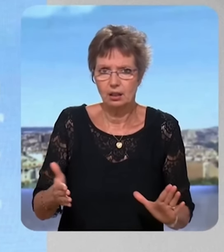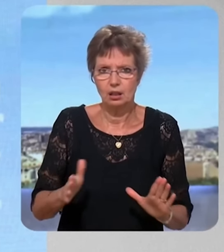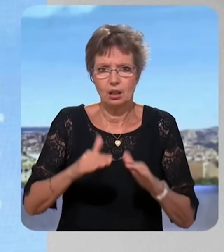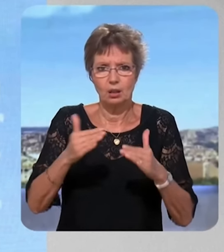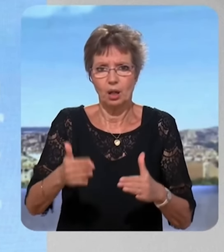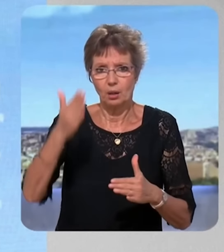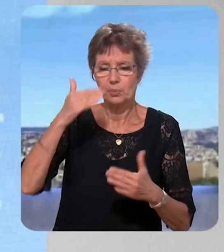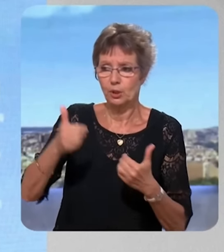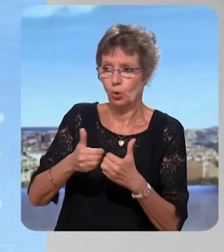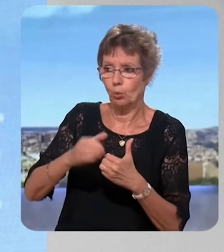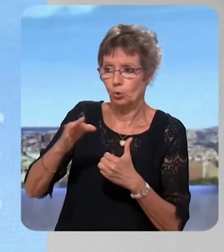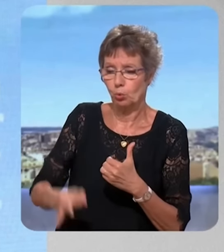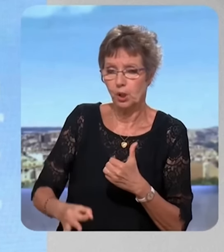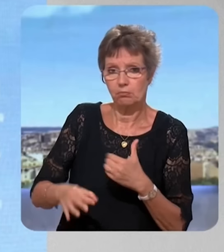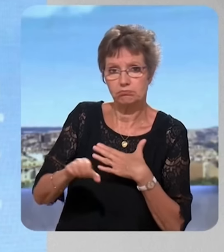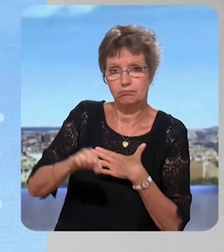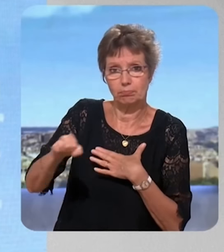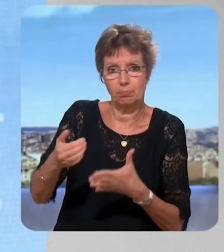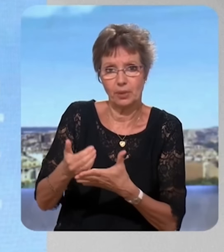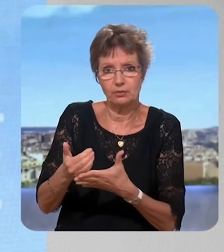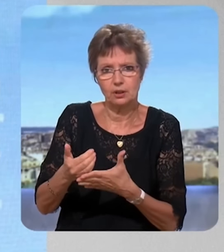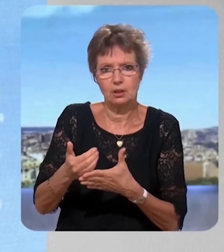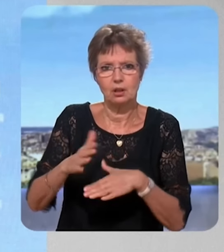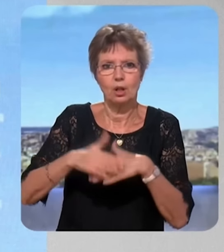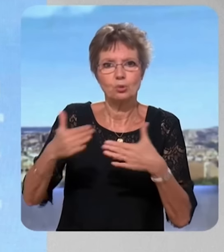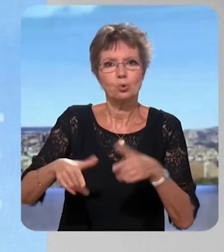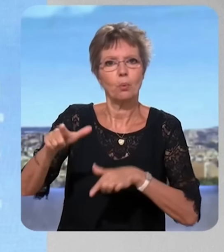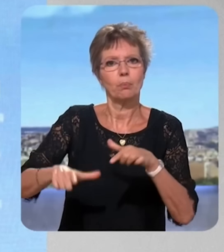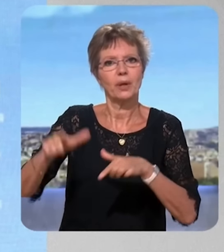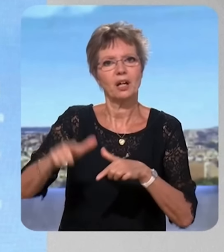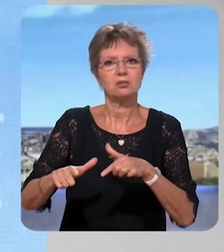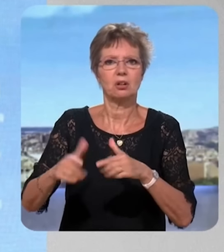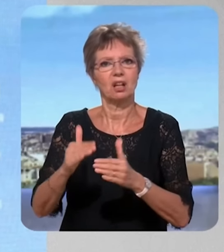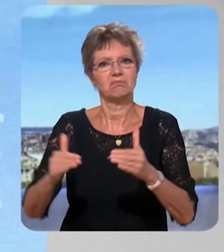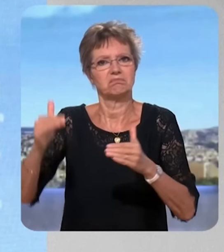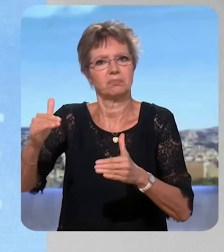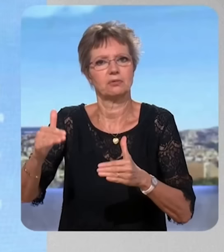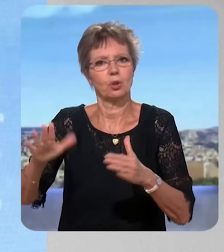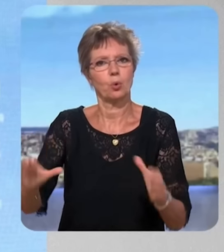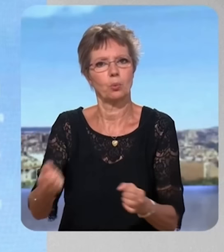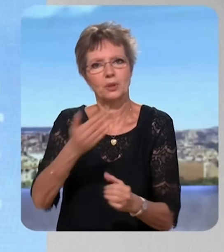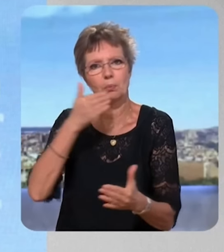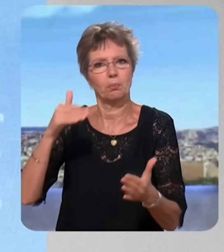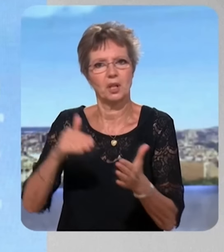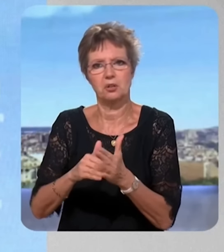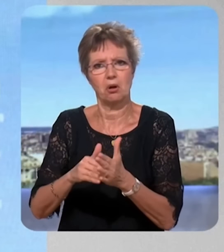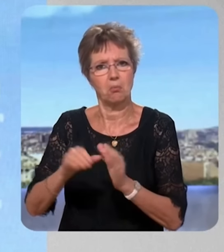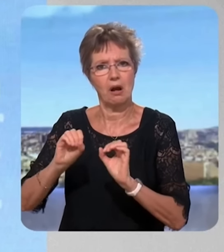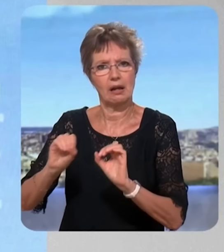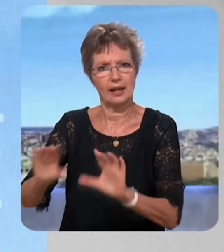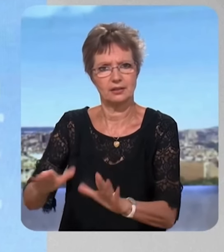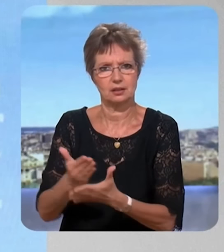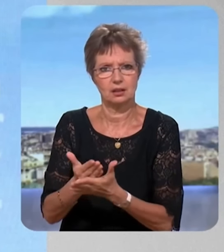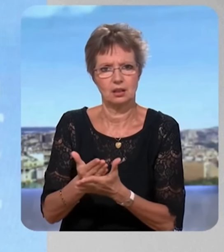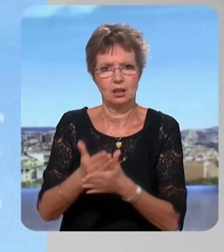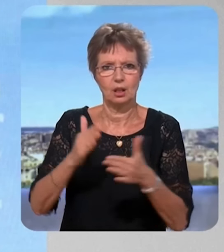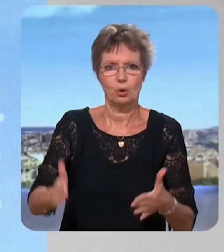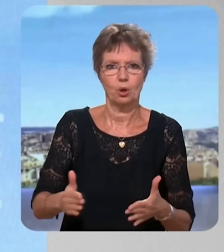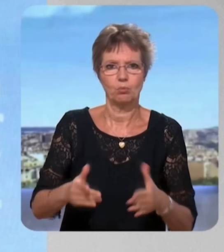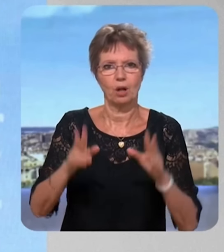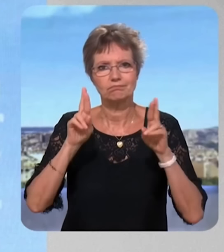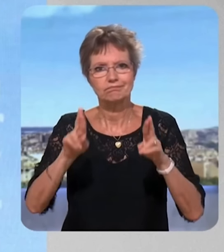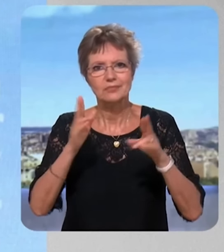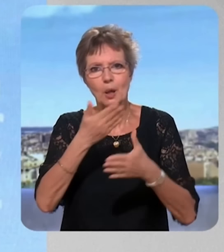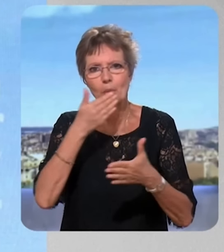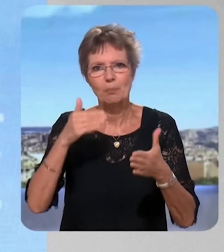'irai là où je suis utile. Et une fois de plus, je m'effacerai devant les personnes les plus compétentes qui doivent être mises là où elles doivent être mises. Et j'espère que, voilà, la meilleure équipe sera